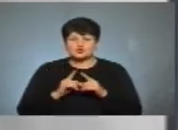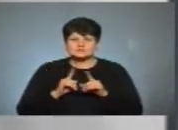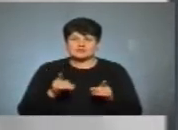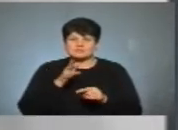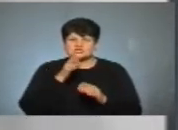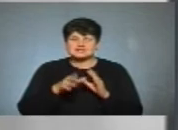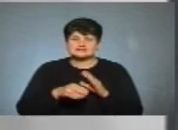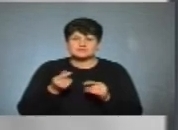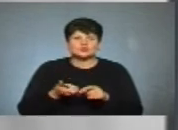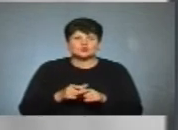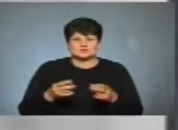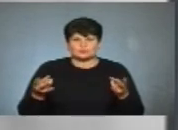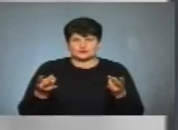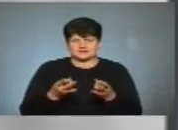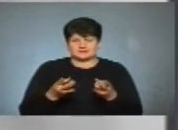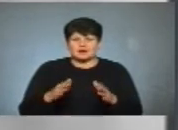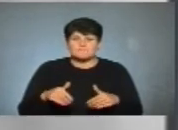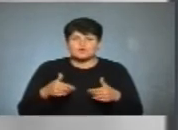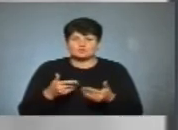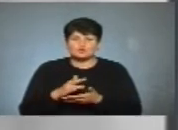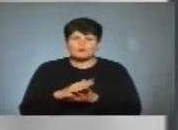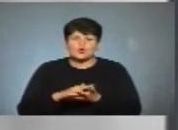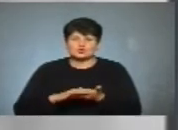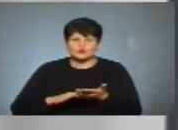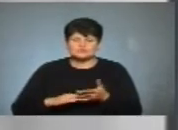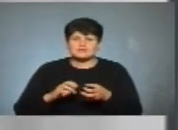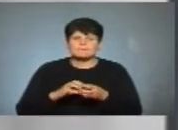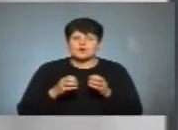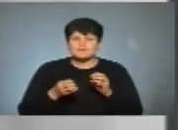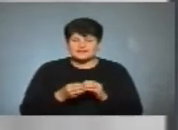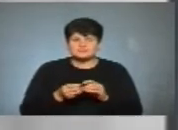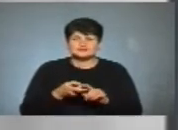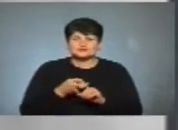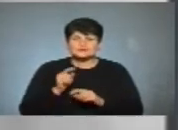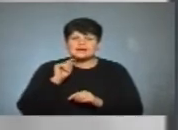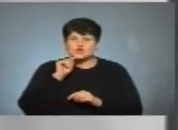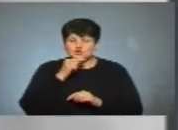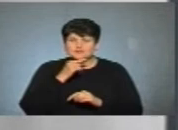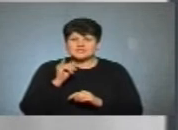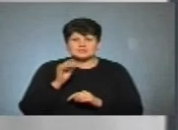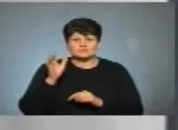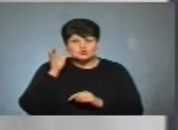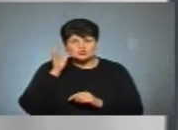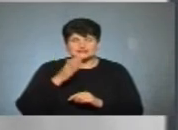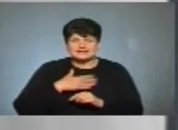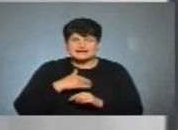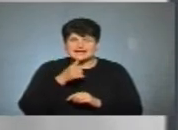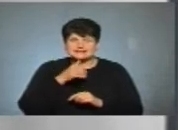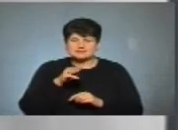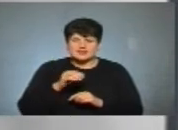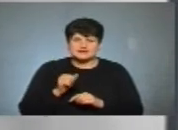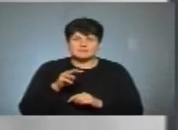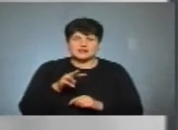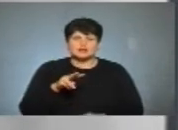дуже потрібний. Я пропоную продовжити наступну проблему, яка стосується економіки, і послухати нашого експерта Михайла